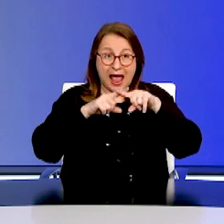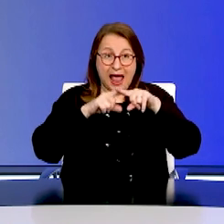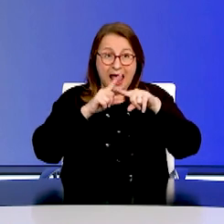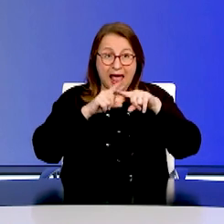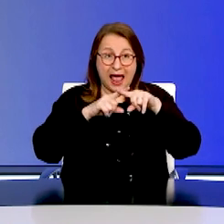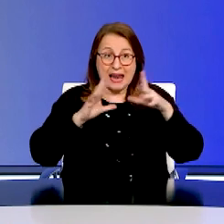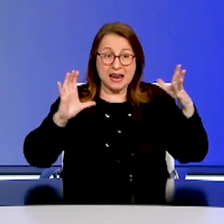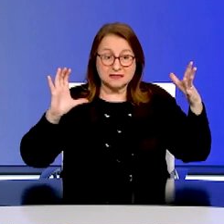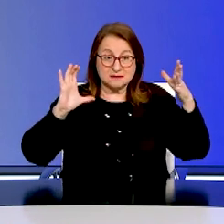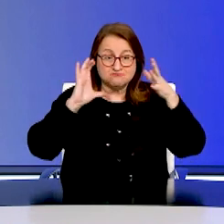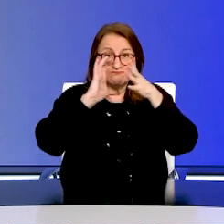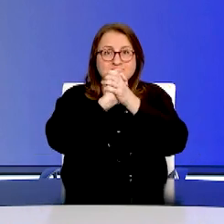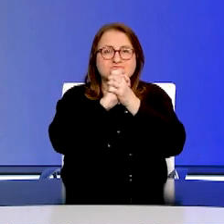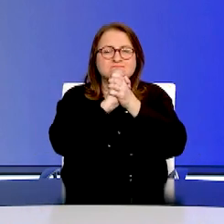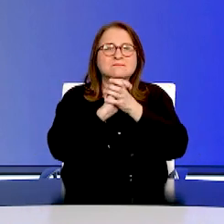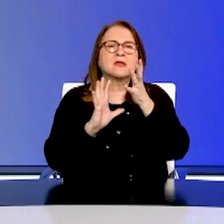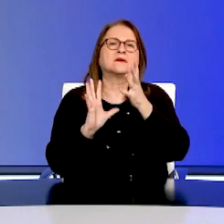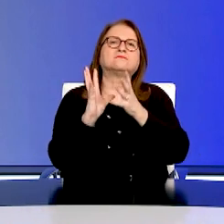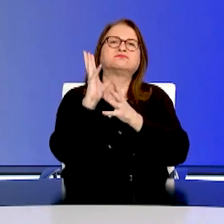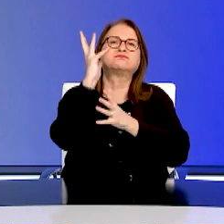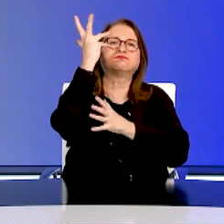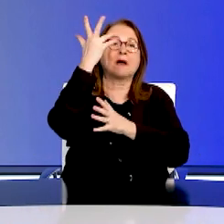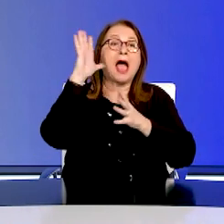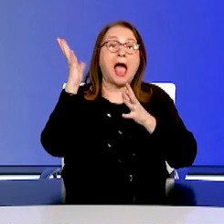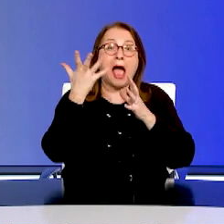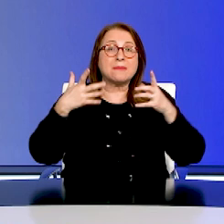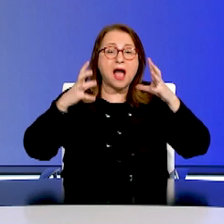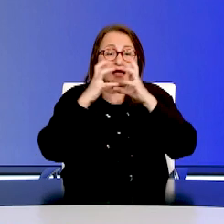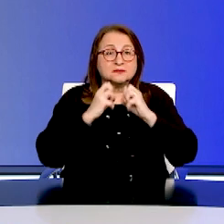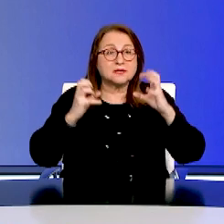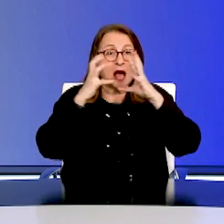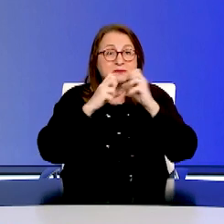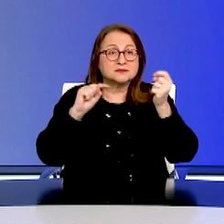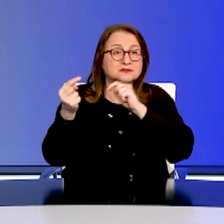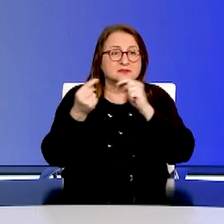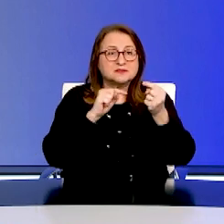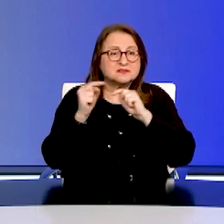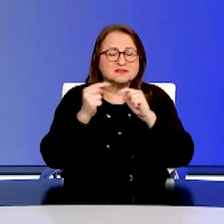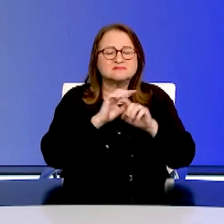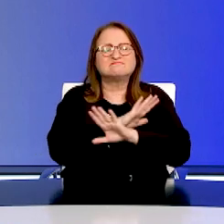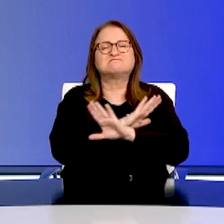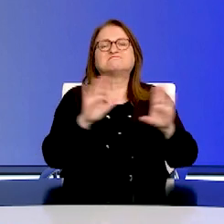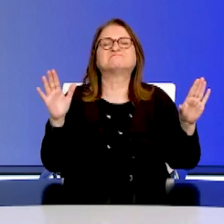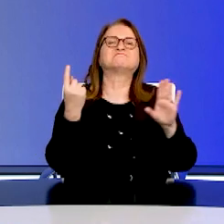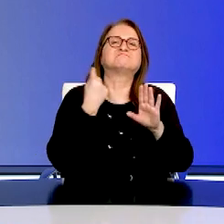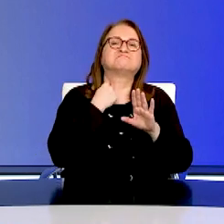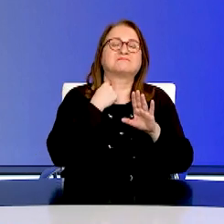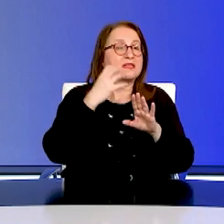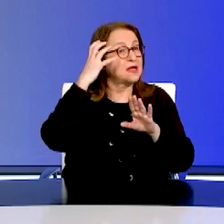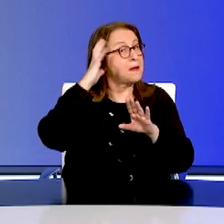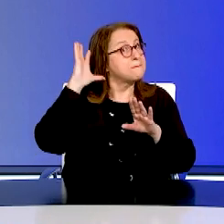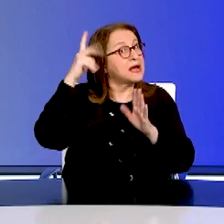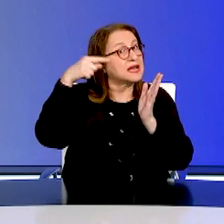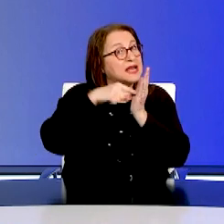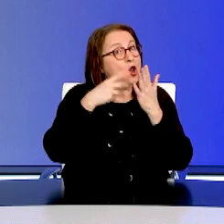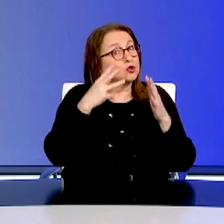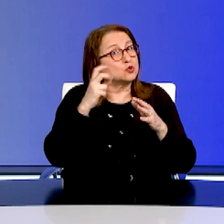Δεν ξεχνάμε, συνεπώς, τις έχθρες που εκδηλώθηκαν ακόμα και μέσα στον Ξυσικομό, τον Εθνικό Διγασμό, τον Ολεύθριο